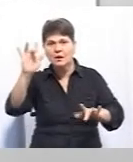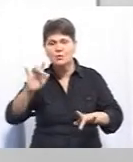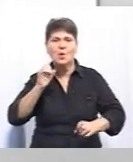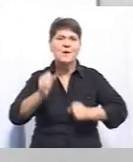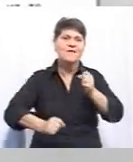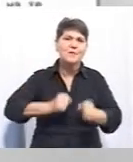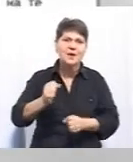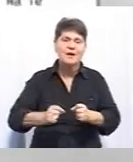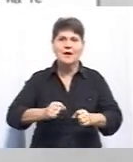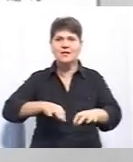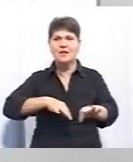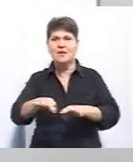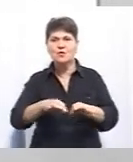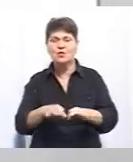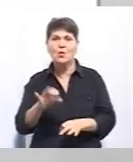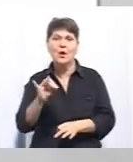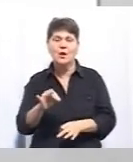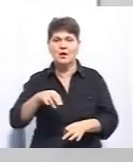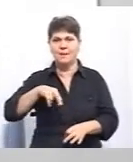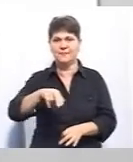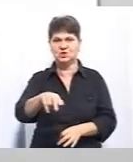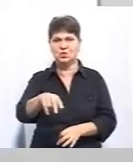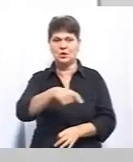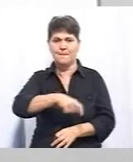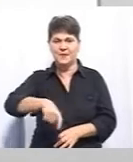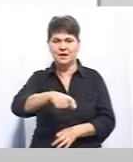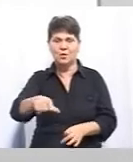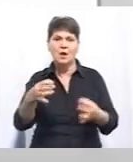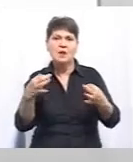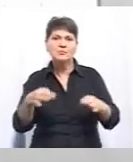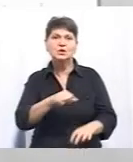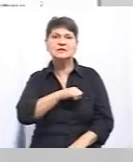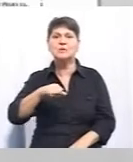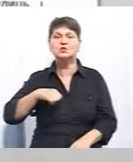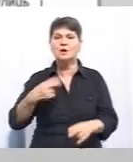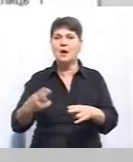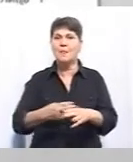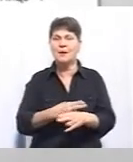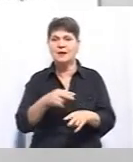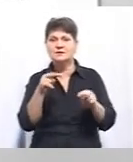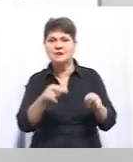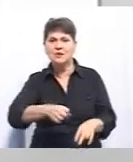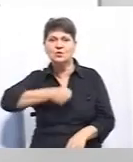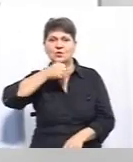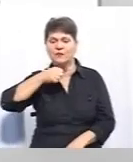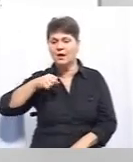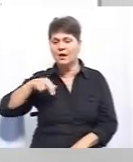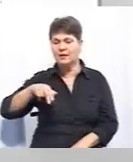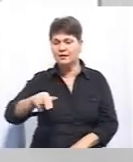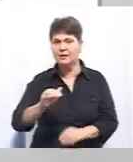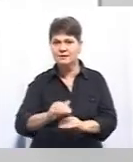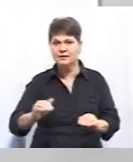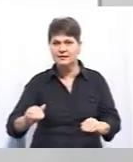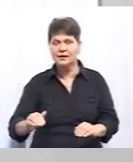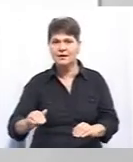вибігати на проїзну частину, в тому числі на пішохідний перехід, допускати самостійний, без нагляду дорослих, вихід дітей до шкільного віку на